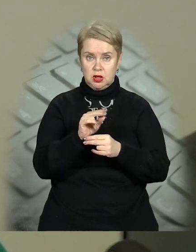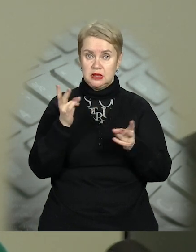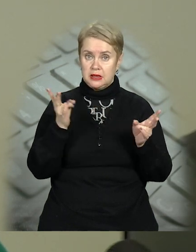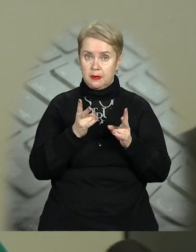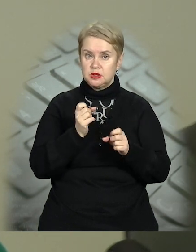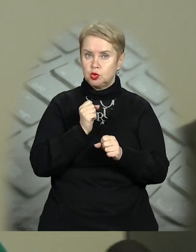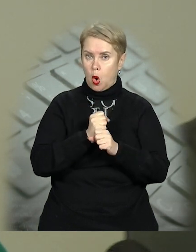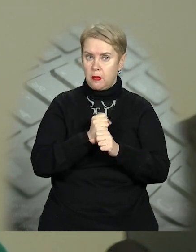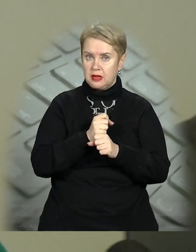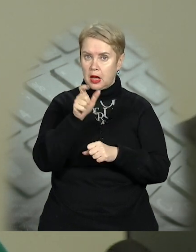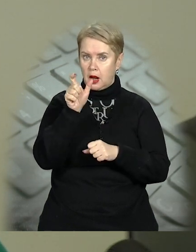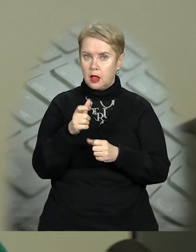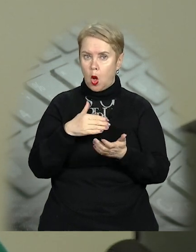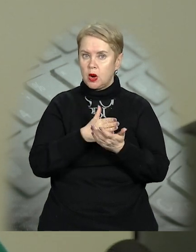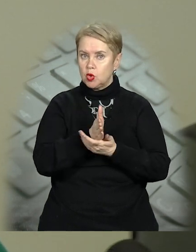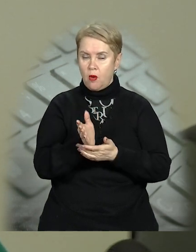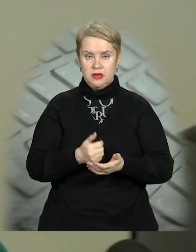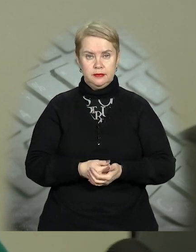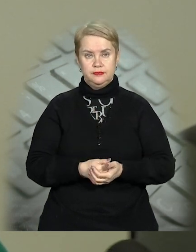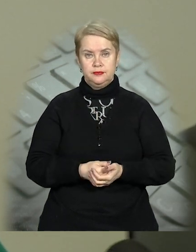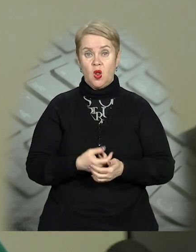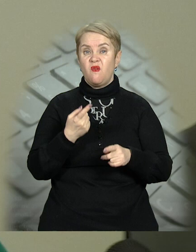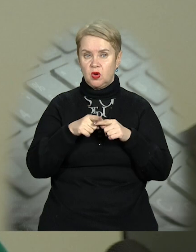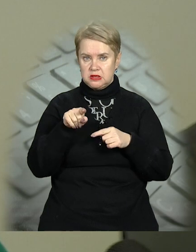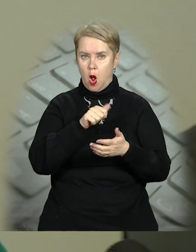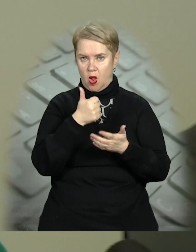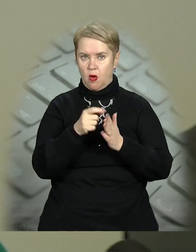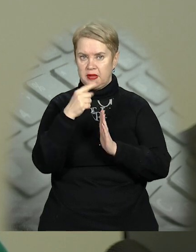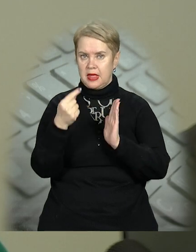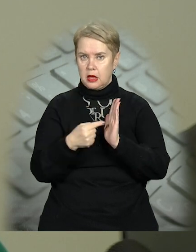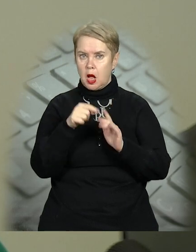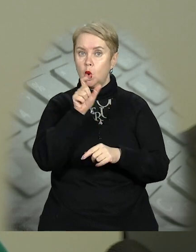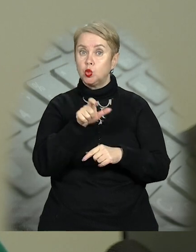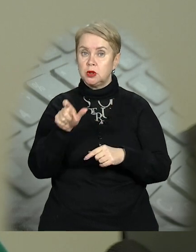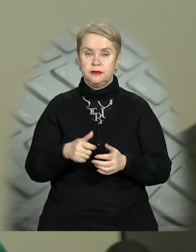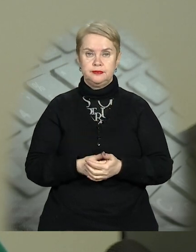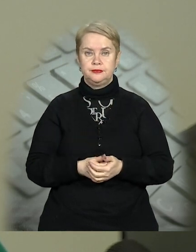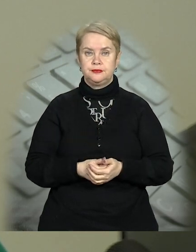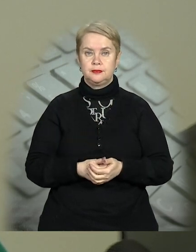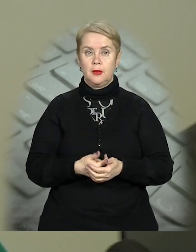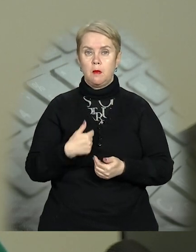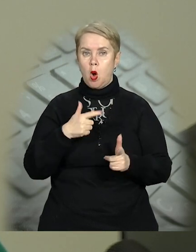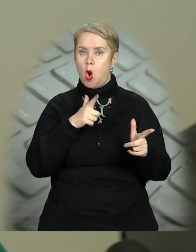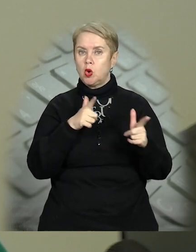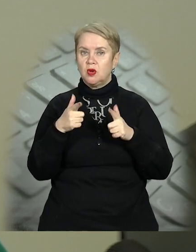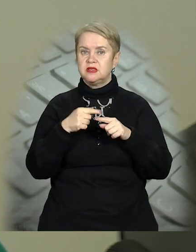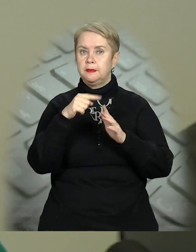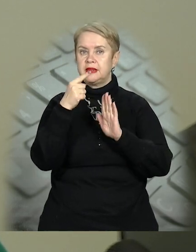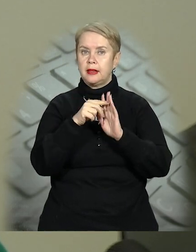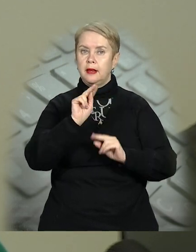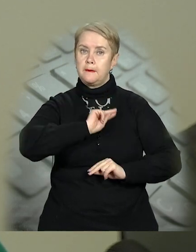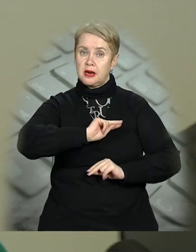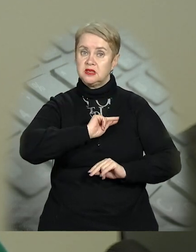їх треба зробити клієнтоорієнтованими. Оце головне питання – люди. І ми готові в цьому питанні